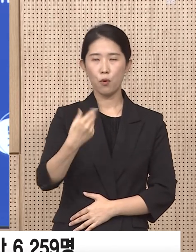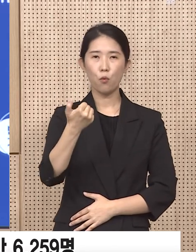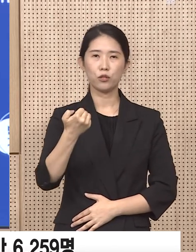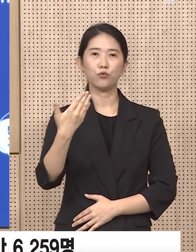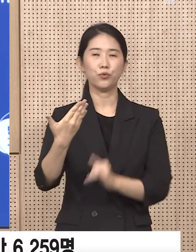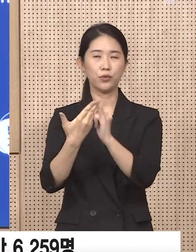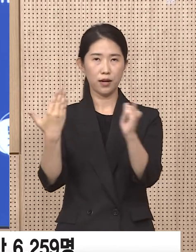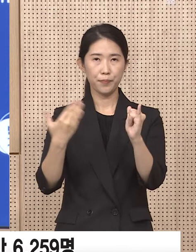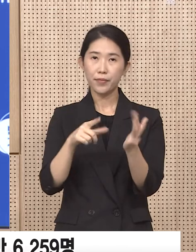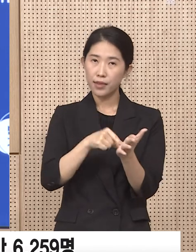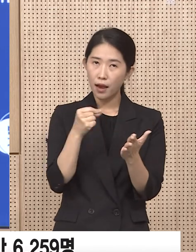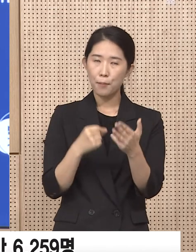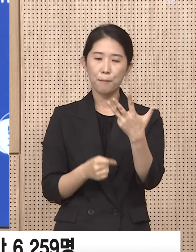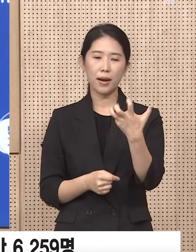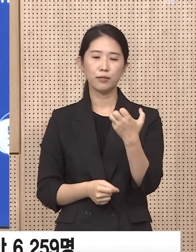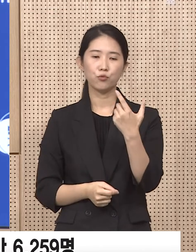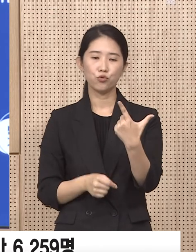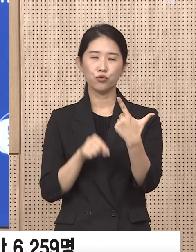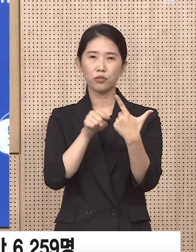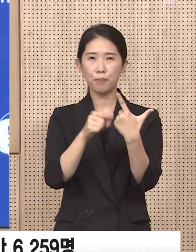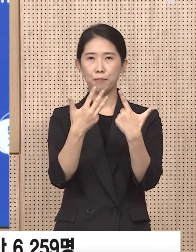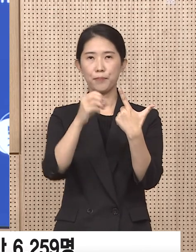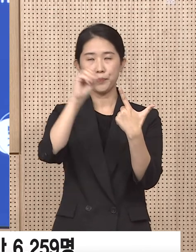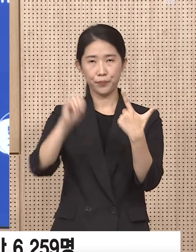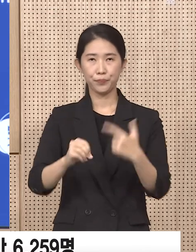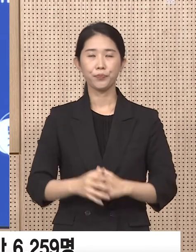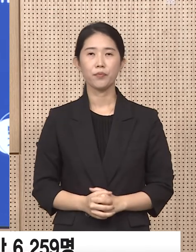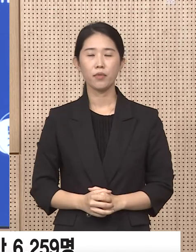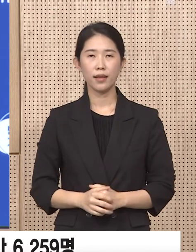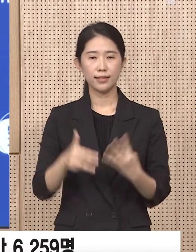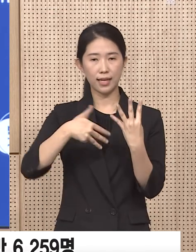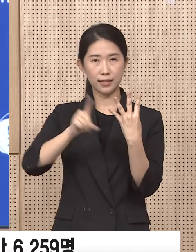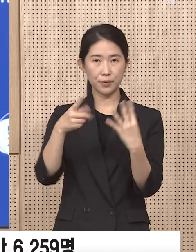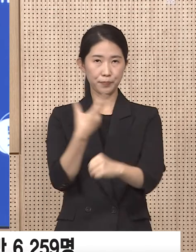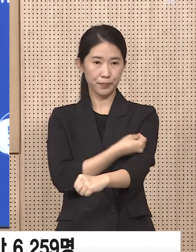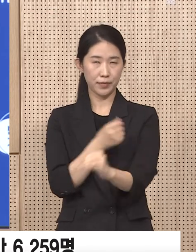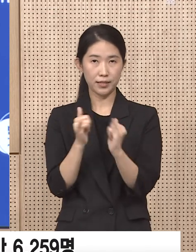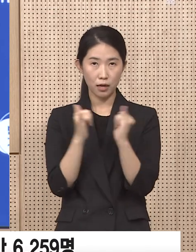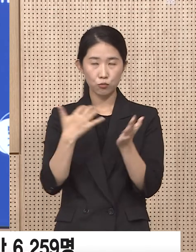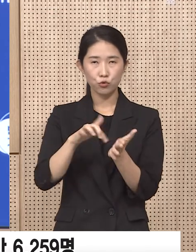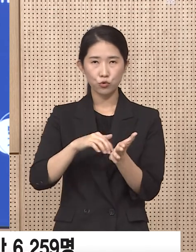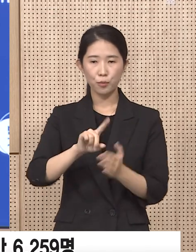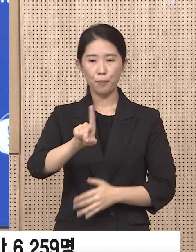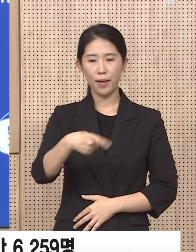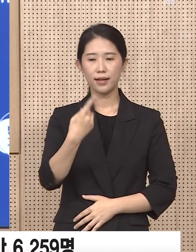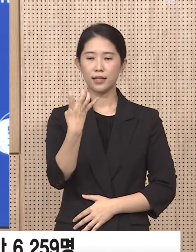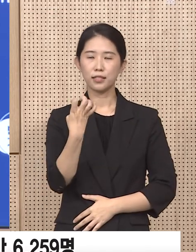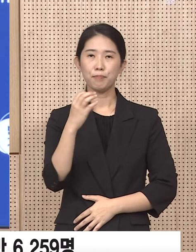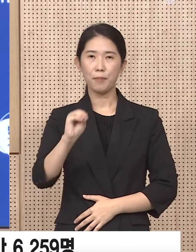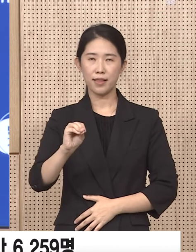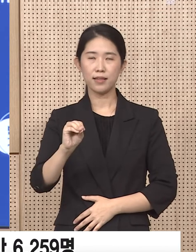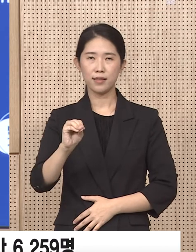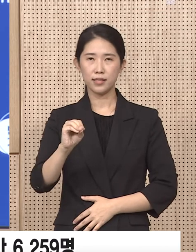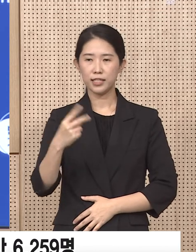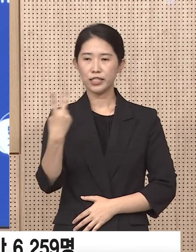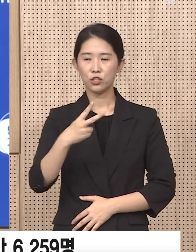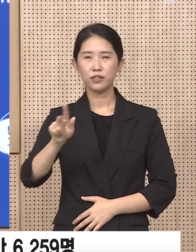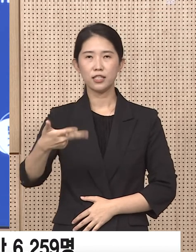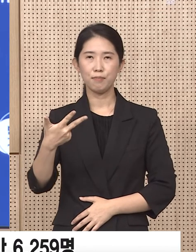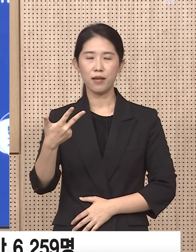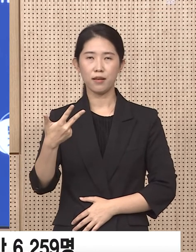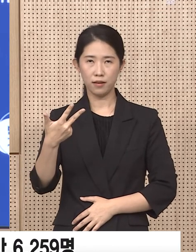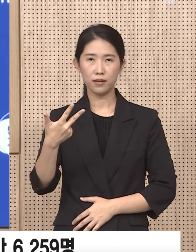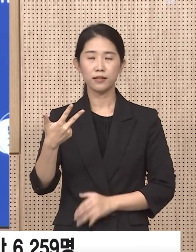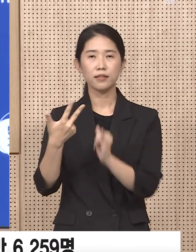경기도 인구의 86.8%에 해당합니다. 4차 접종자는 140만 2,713명으로 접종